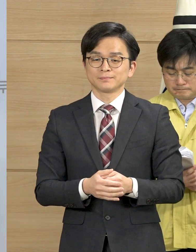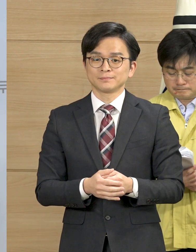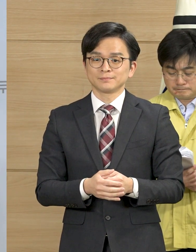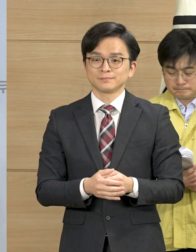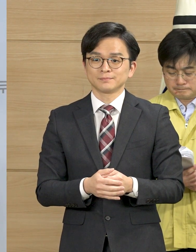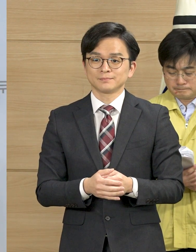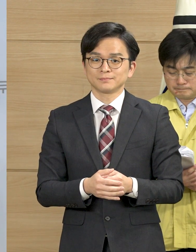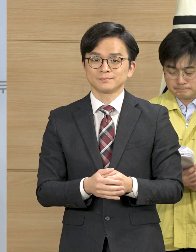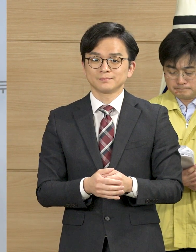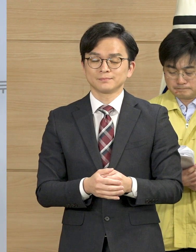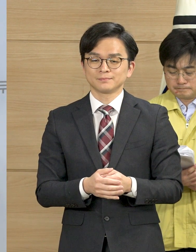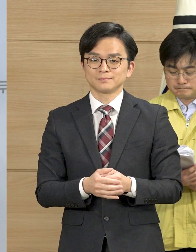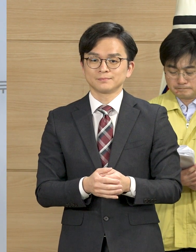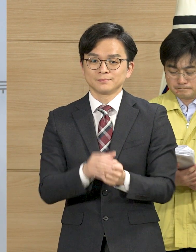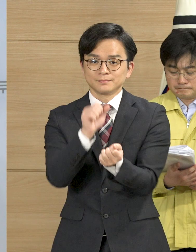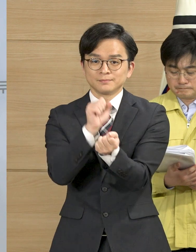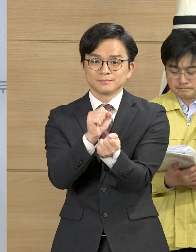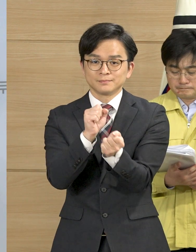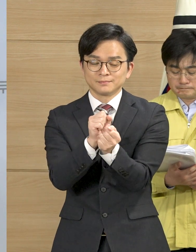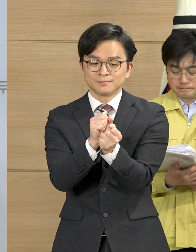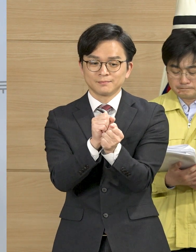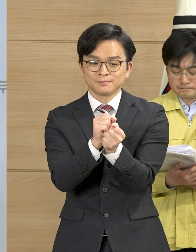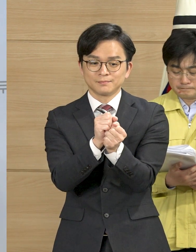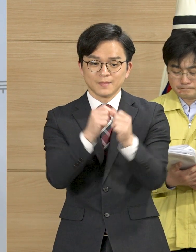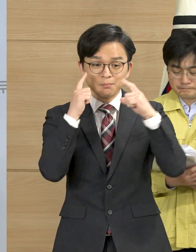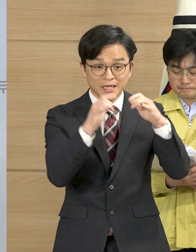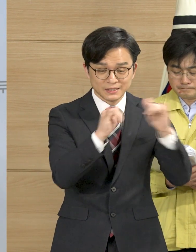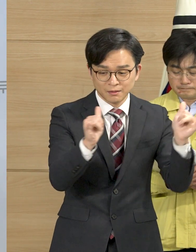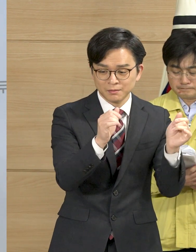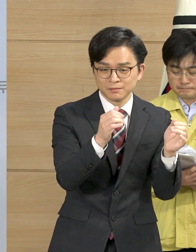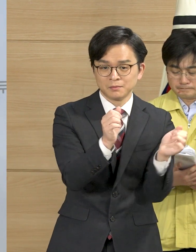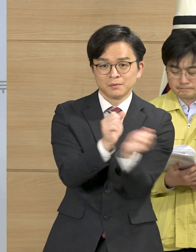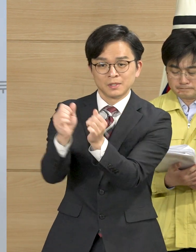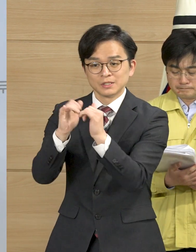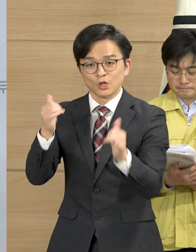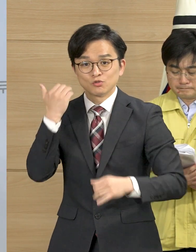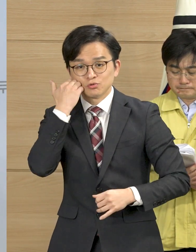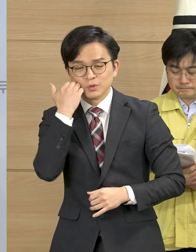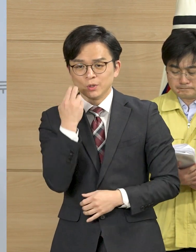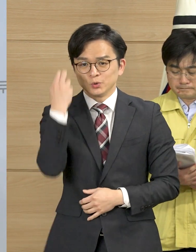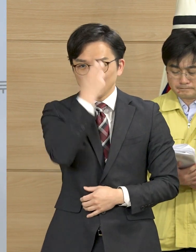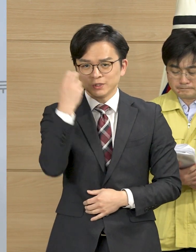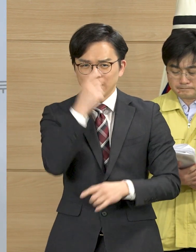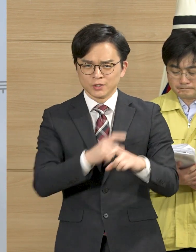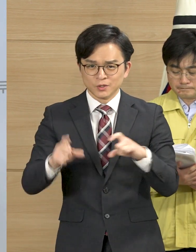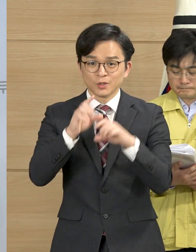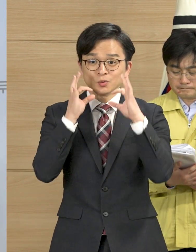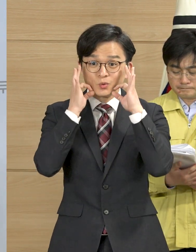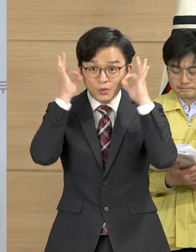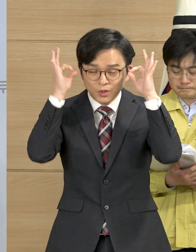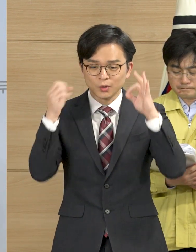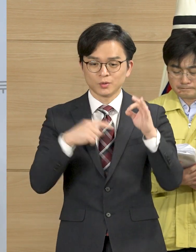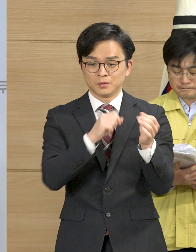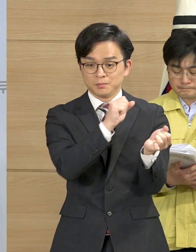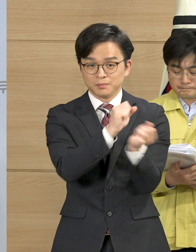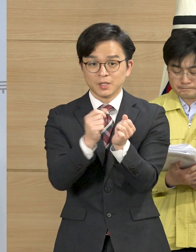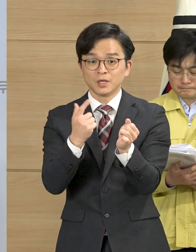역학조사에서 접촉자를 놓치지 않도록 접촉자 기준을 확대하고 모든 접촉자를